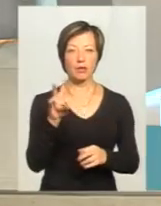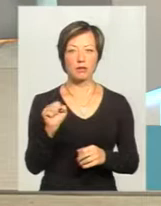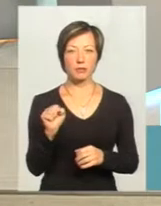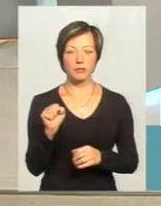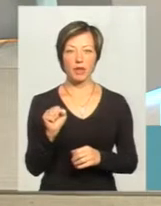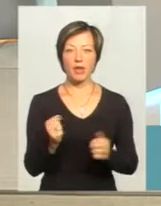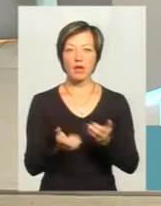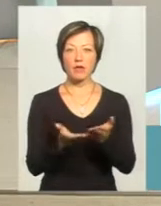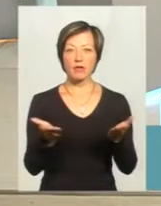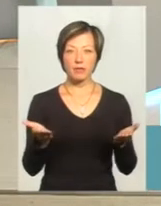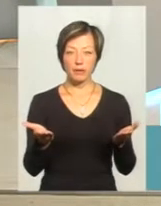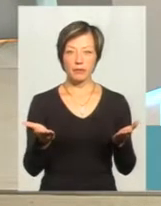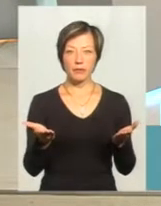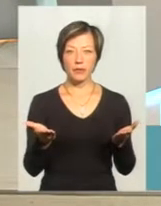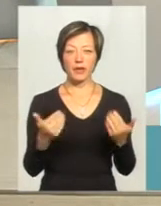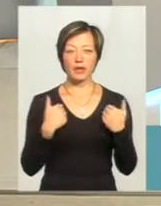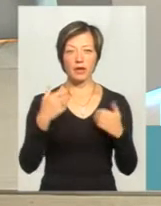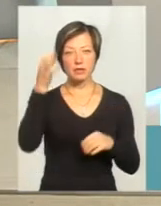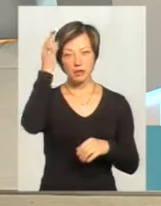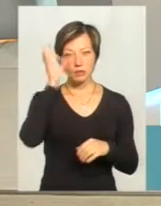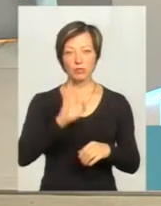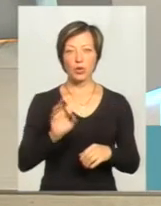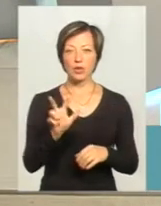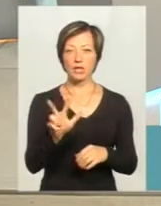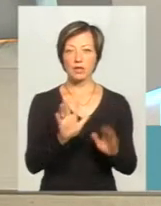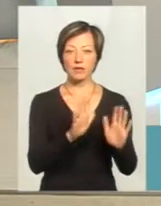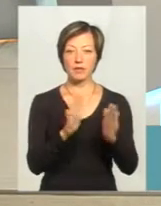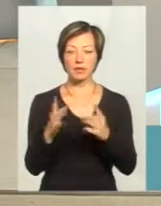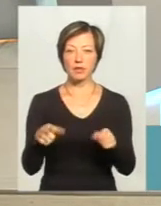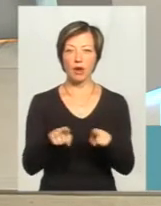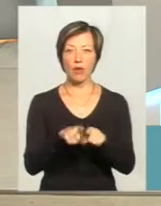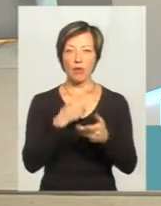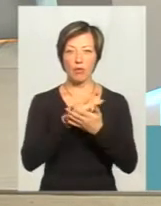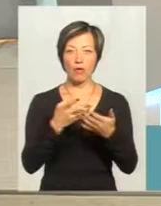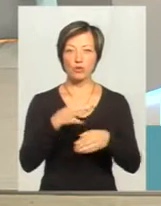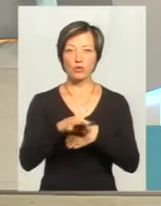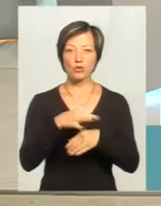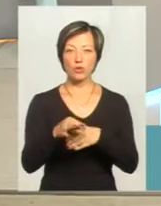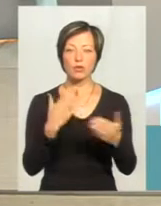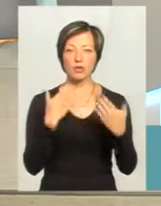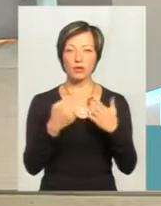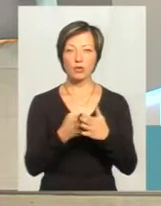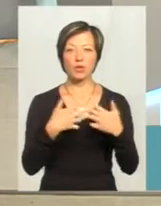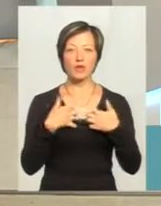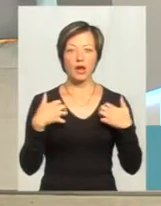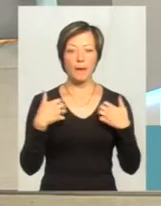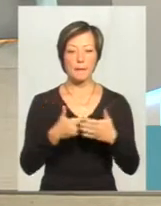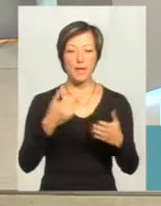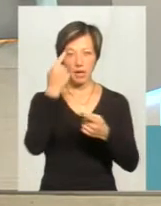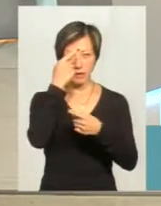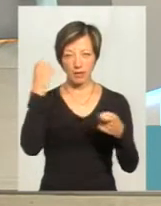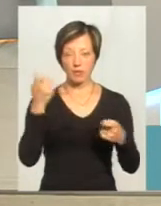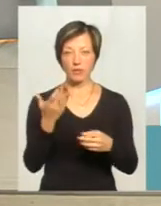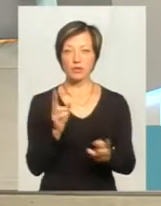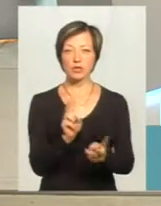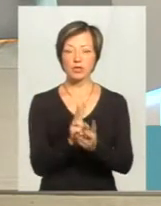я згадувала про три випадки отакого прояву жорстокого ставлення до тварин, а перед ефіром ви казали, що